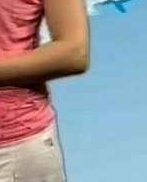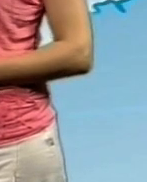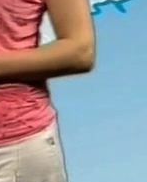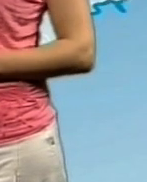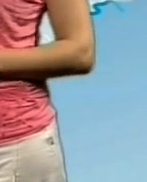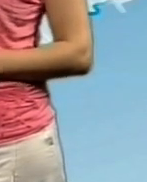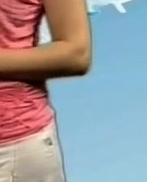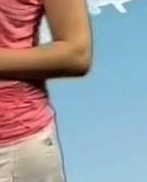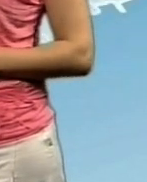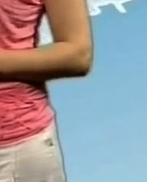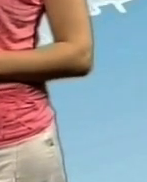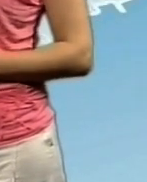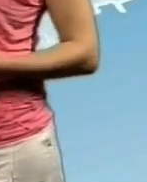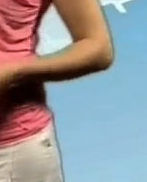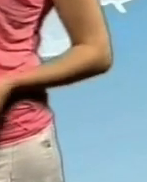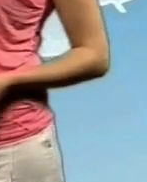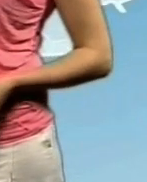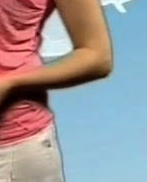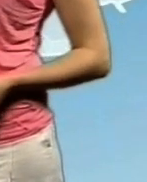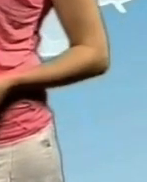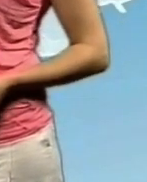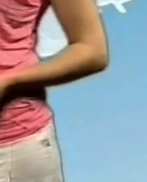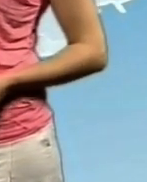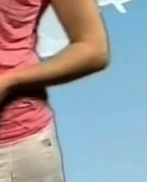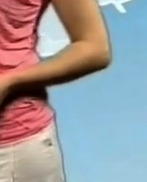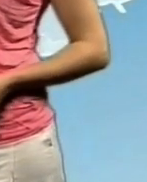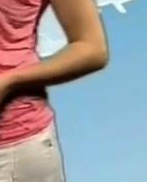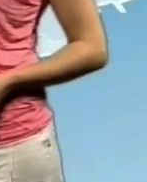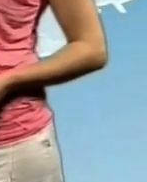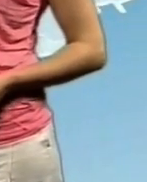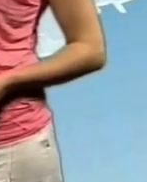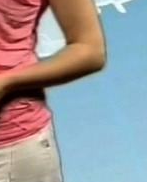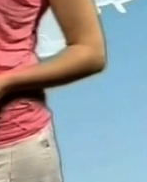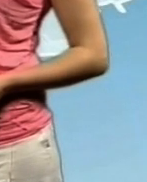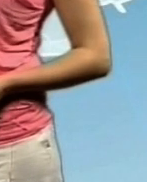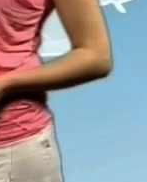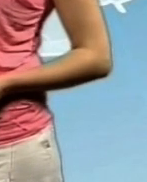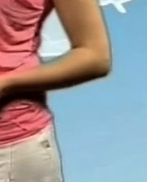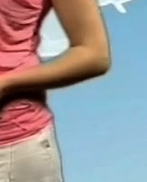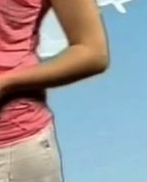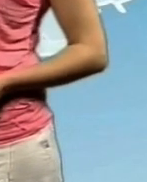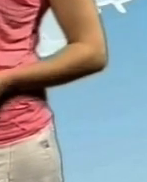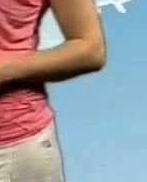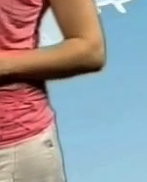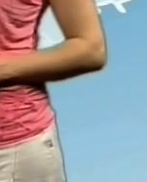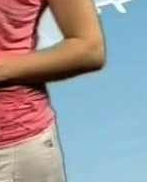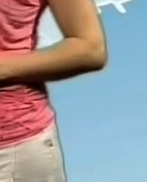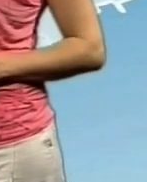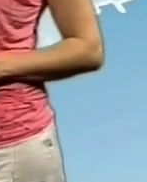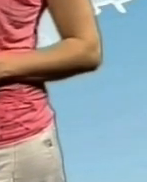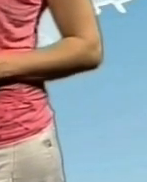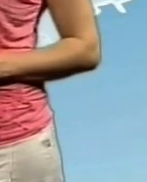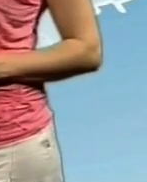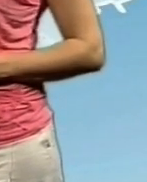трохи. По області нічна температура від 18 до 23, в день – 26-31 з